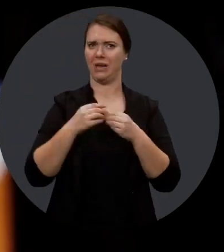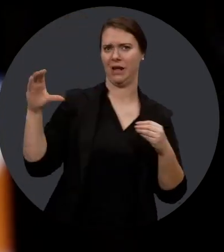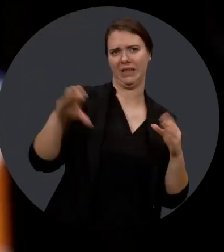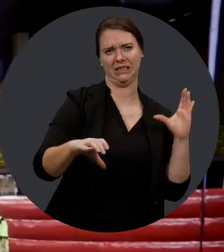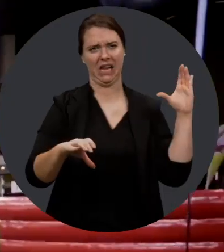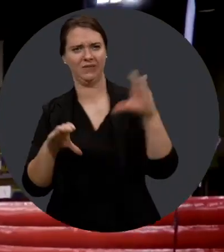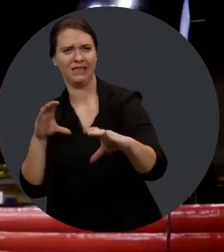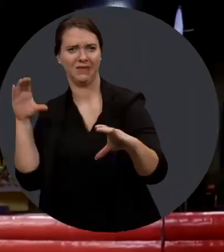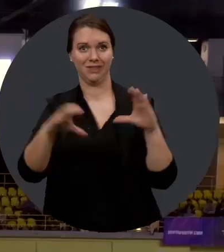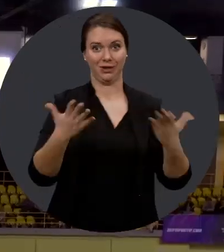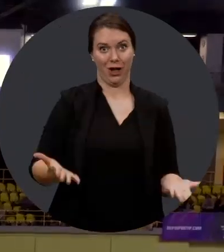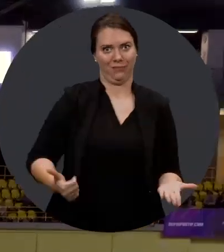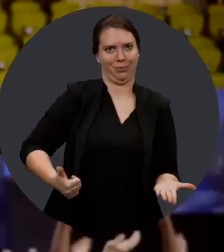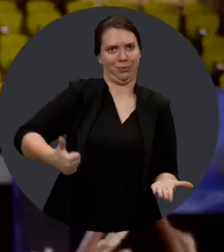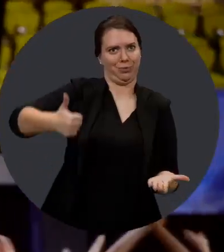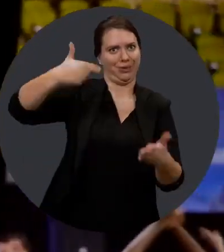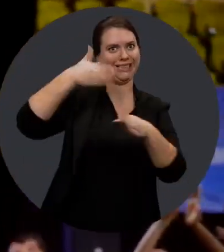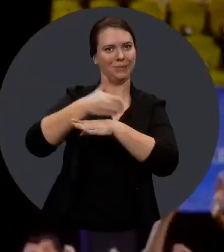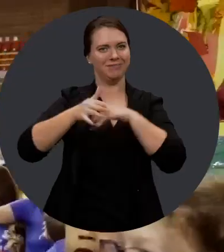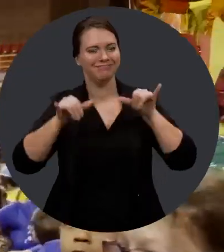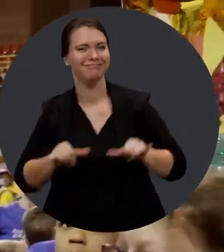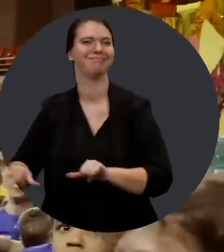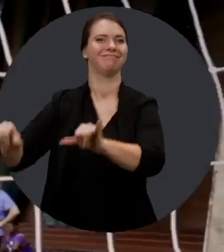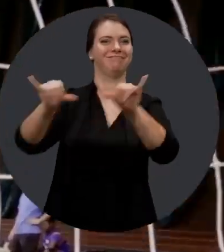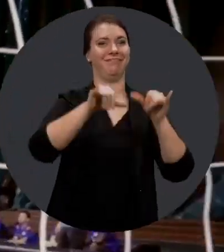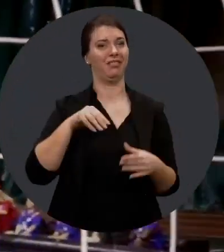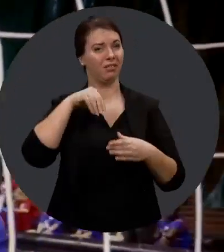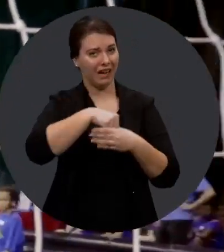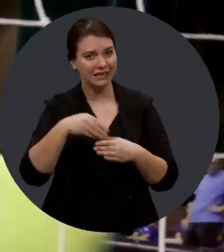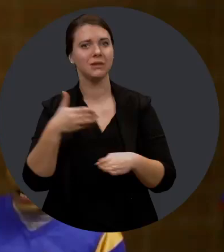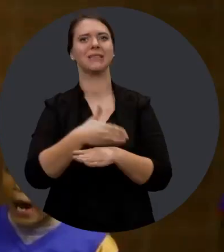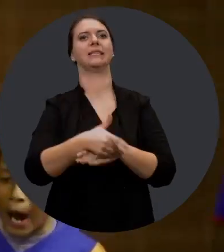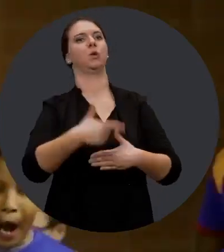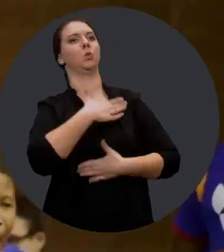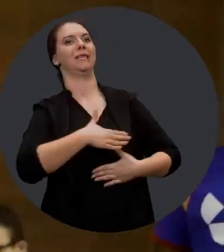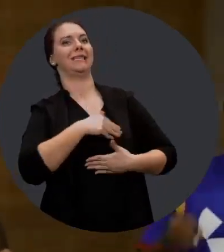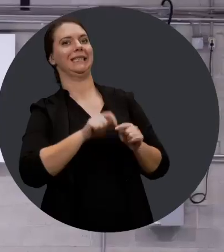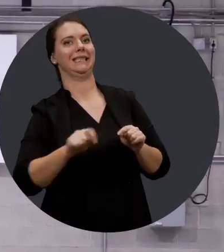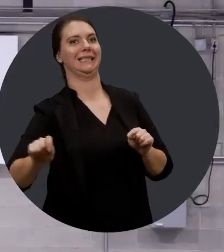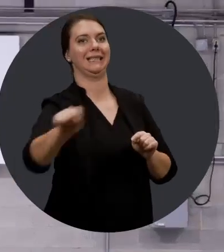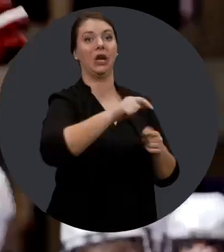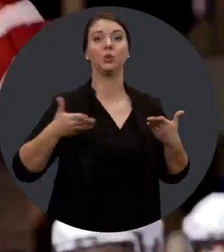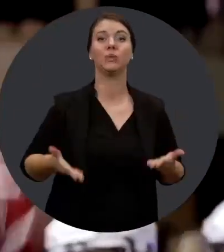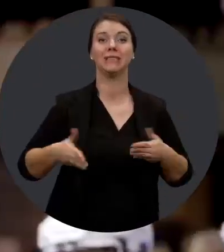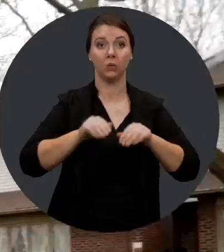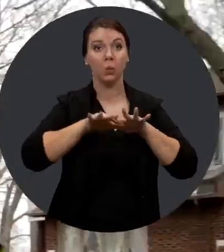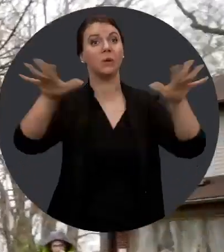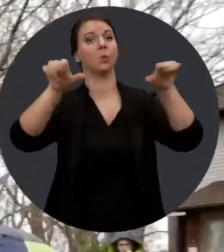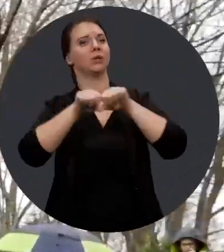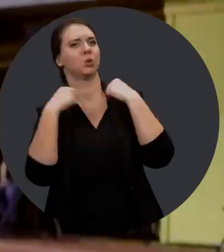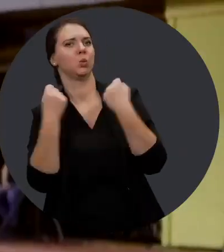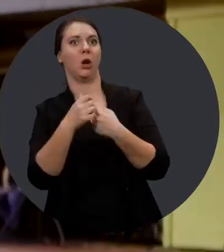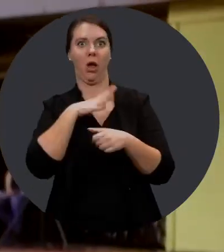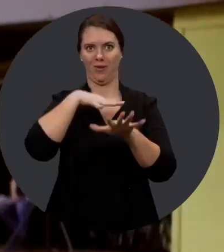organisations publiques à être beaucoup plus ouvertes et à investir davantage pour l'accessibilité universelle et l'accessibilité aux loisirs.